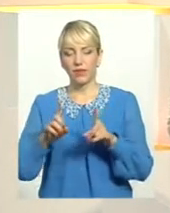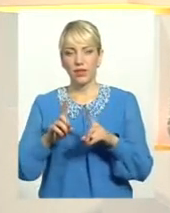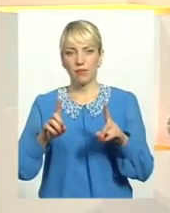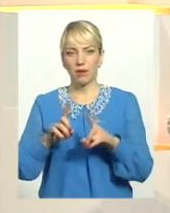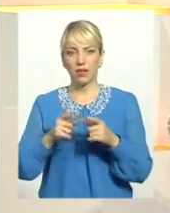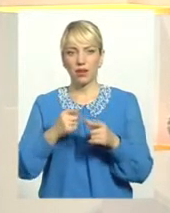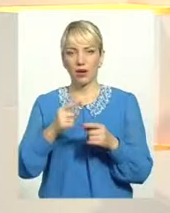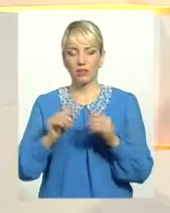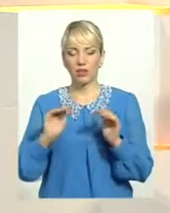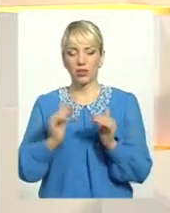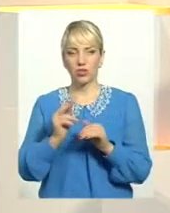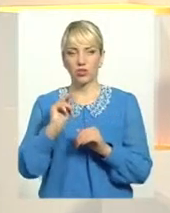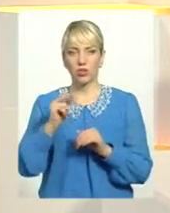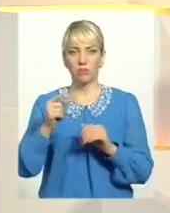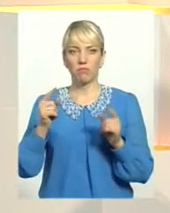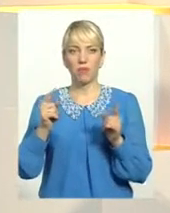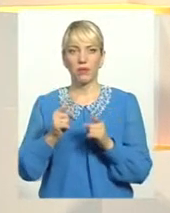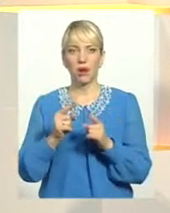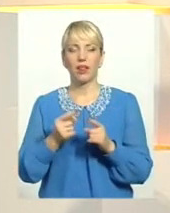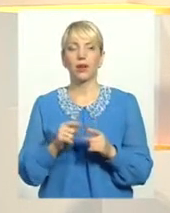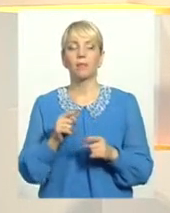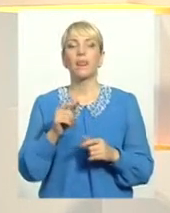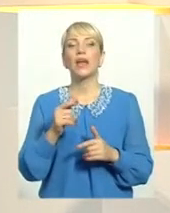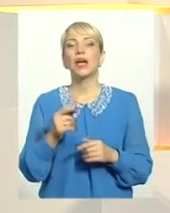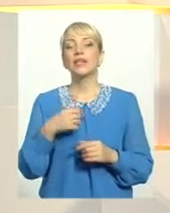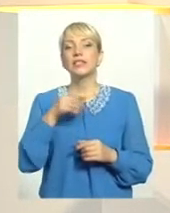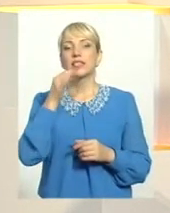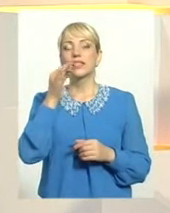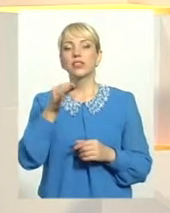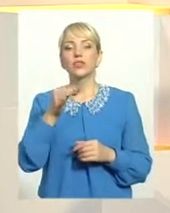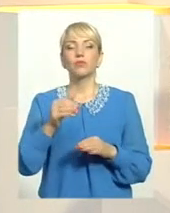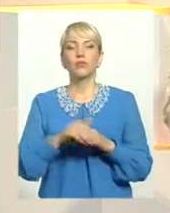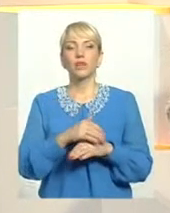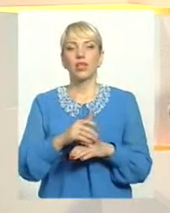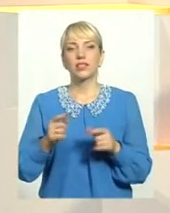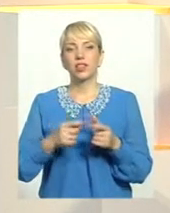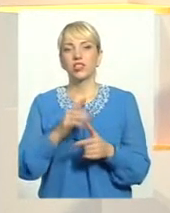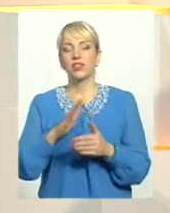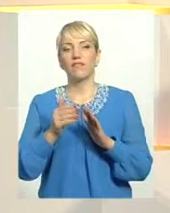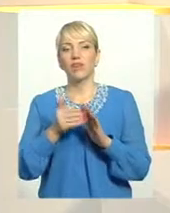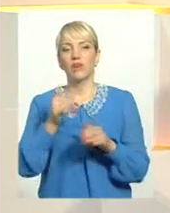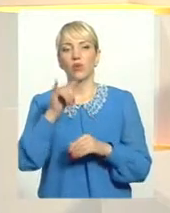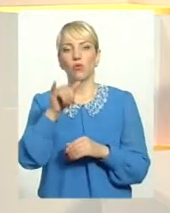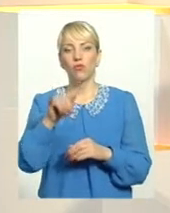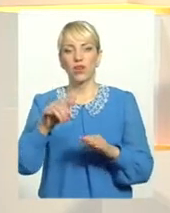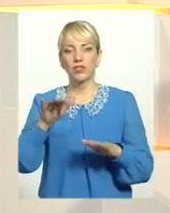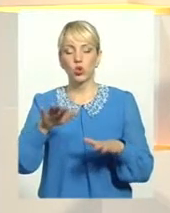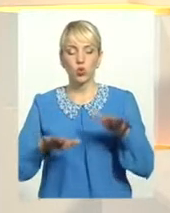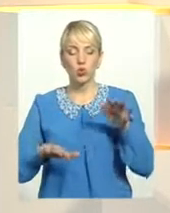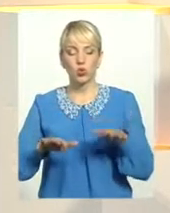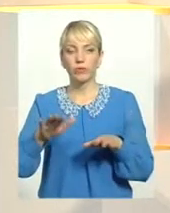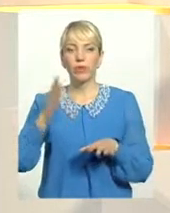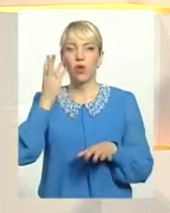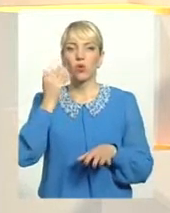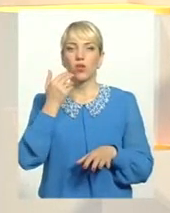навіть нижче мінімальної. Скажіть, будь ласка, чи не виникає у вас сумнів, коли ви дивитесь на оті звіти і,